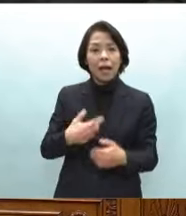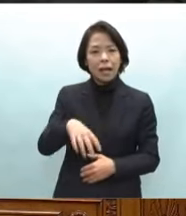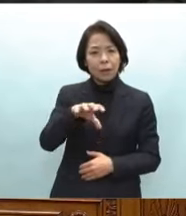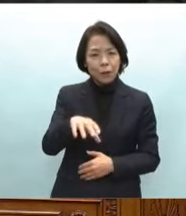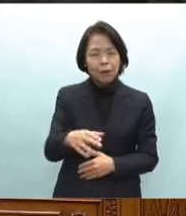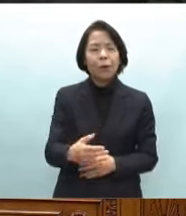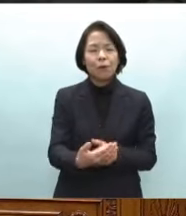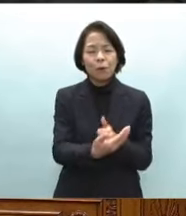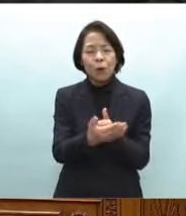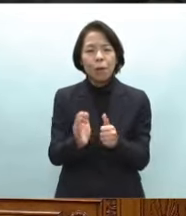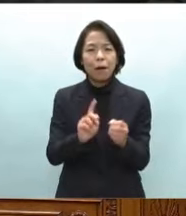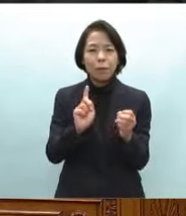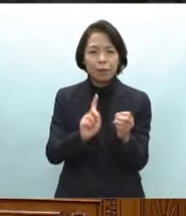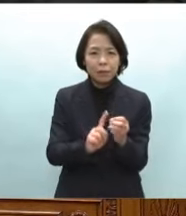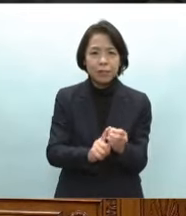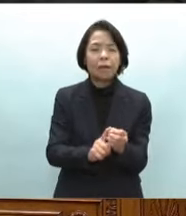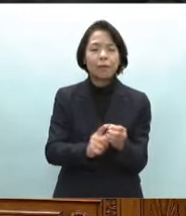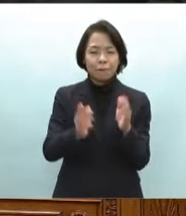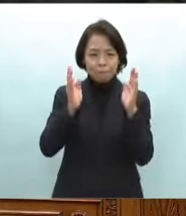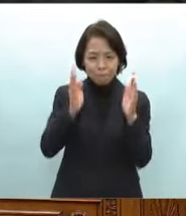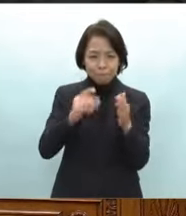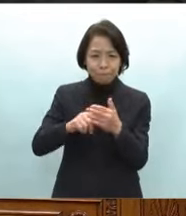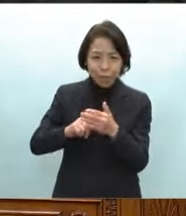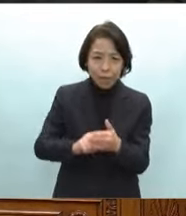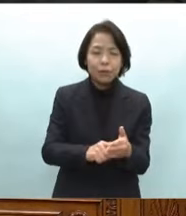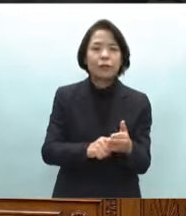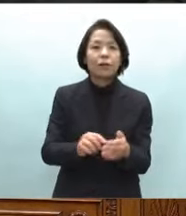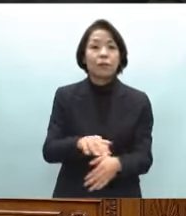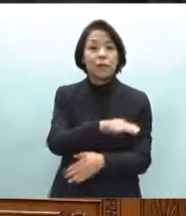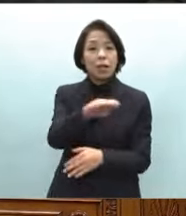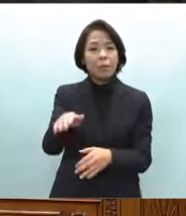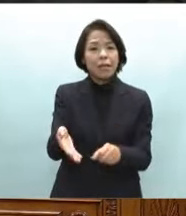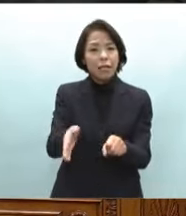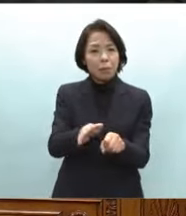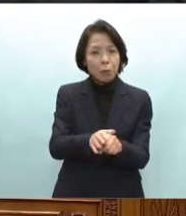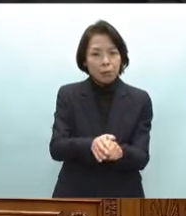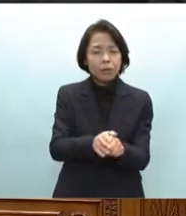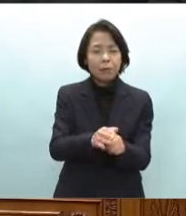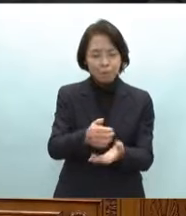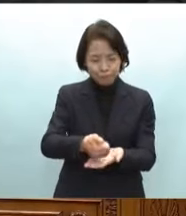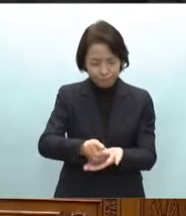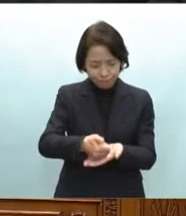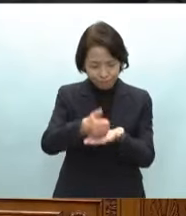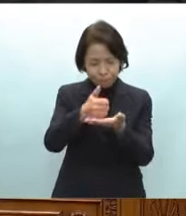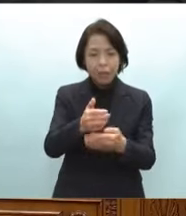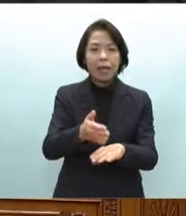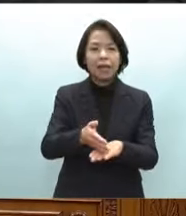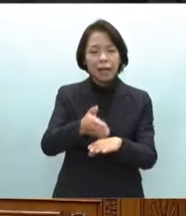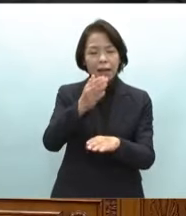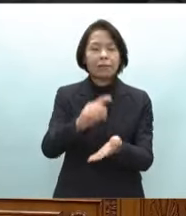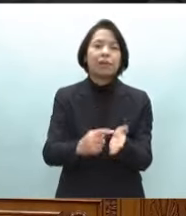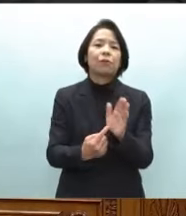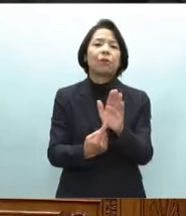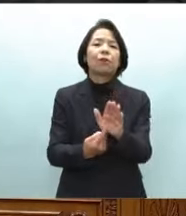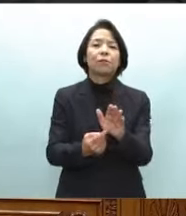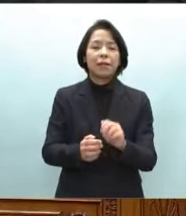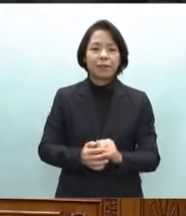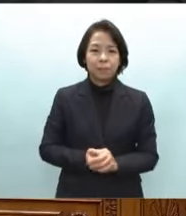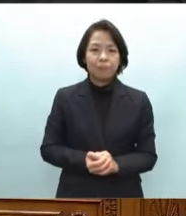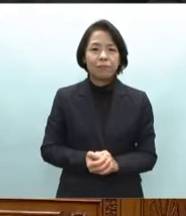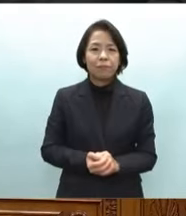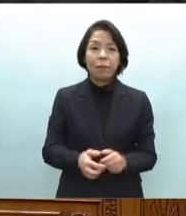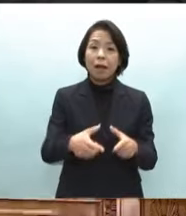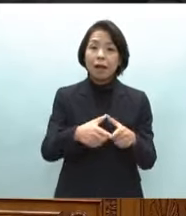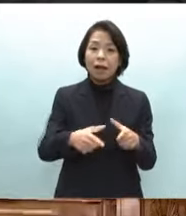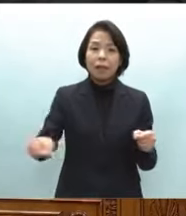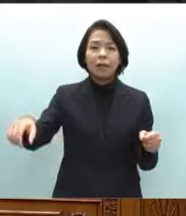ため懸命に力を尽くされている皆様を含め深い敬意と感謝を表するものであります全国各